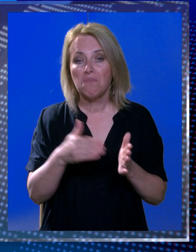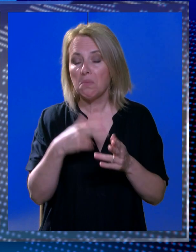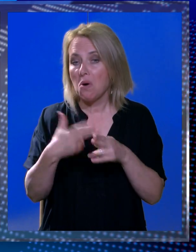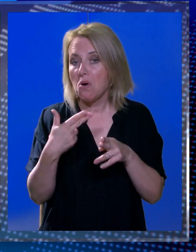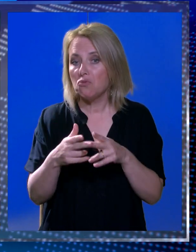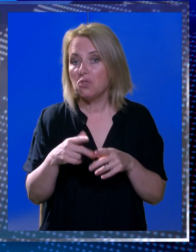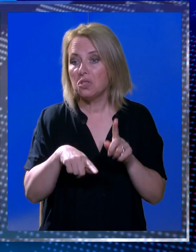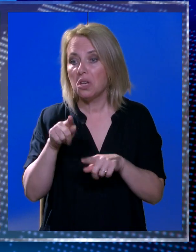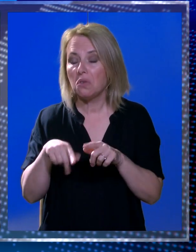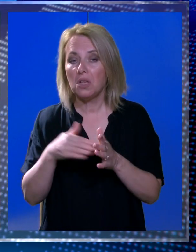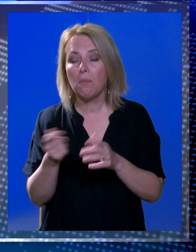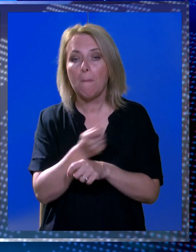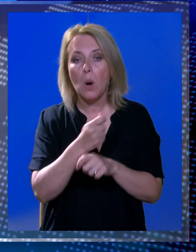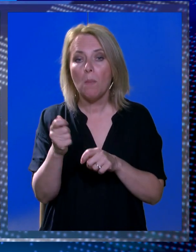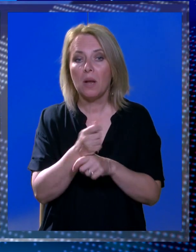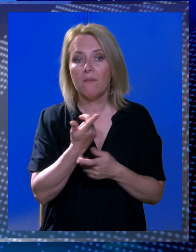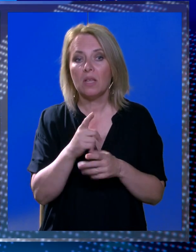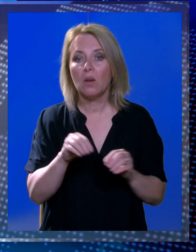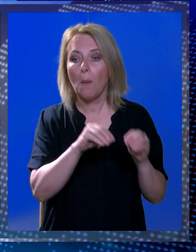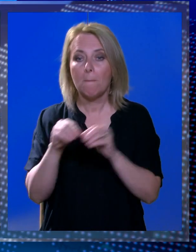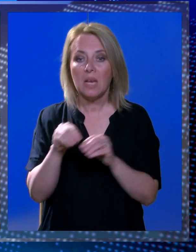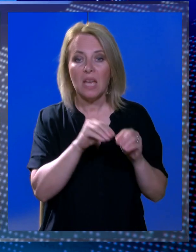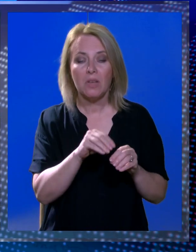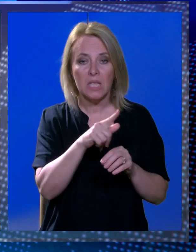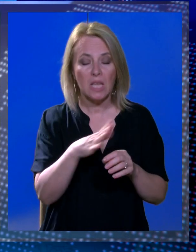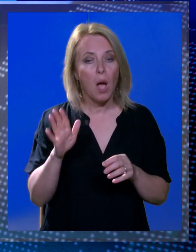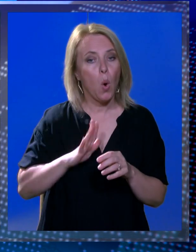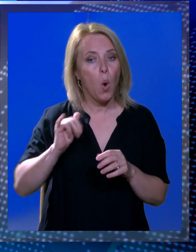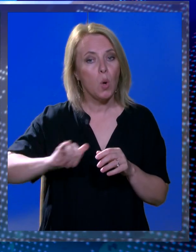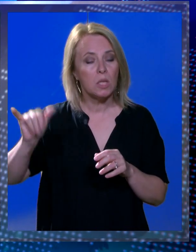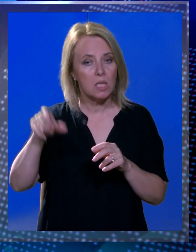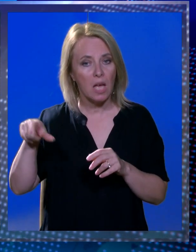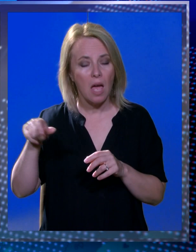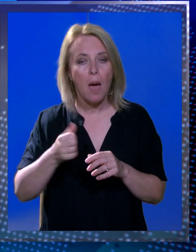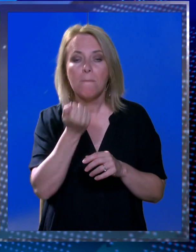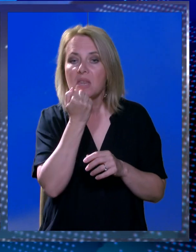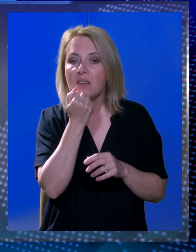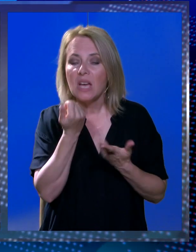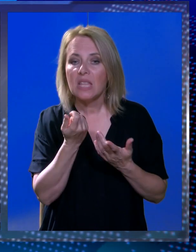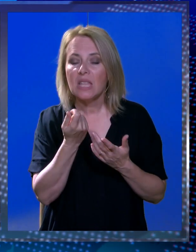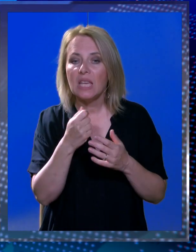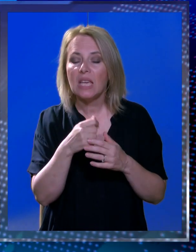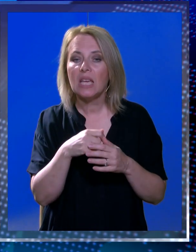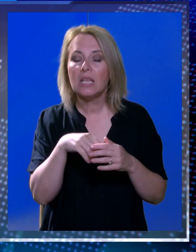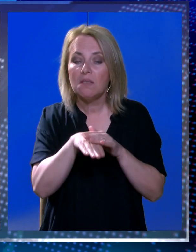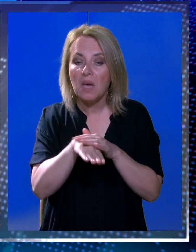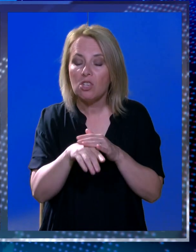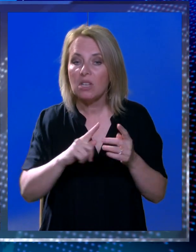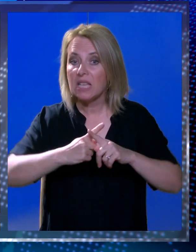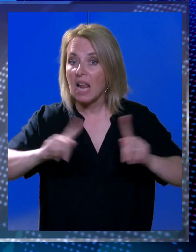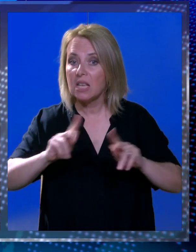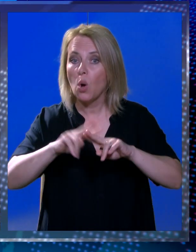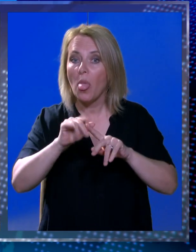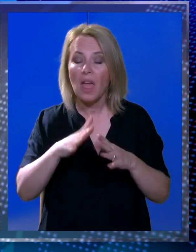to treba očistiti, netko to treba popraviti, netko treba preziti te goste, netko treba nahraniti te goste. Privatni smješćaj za razliku stotela, nema ni doručke, ni